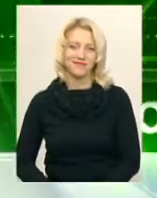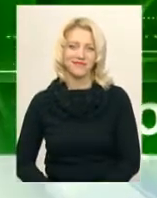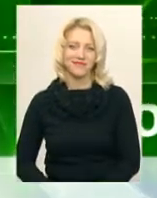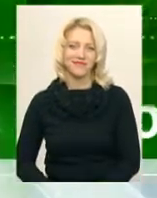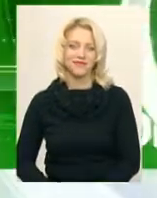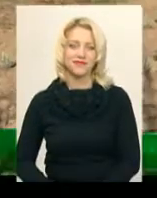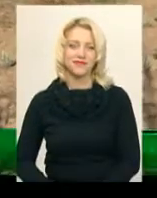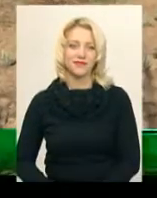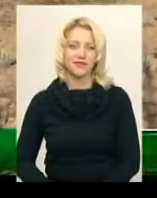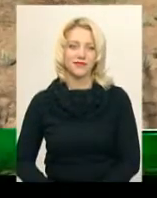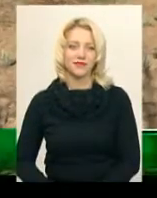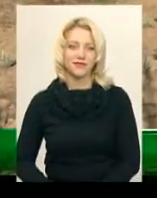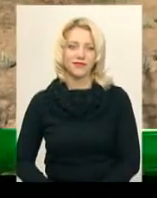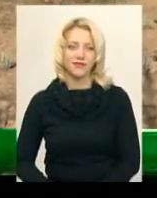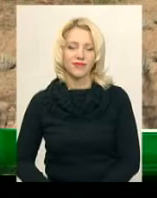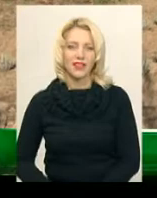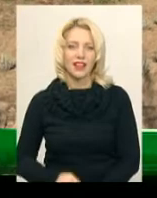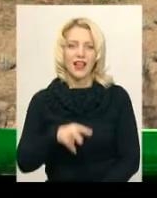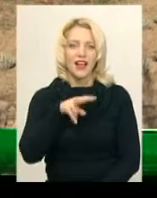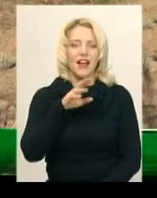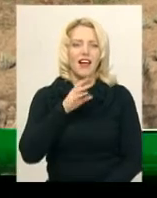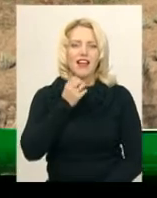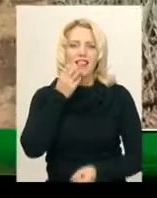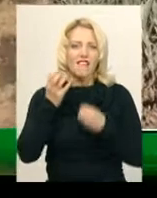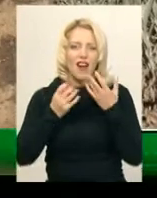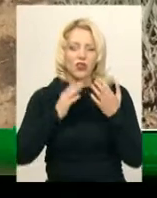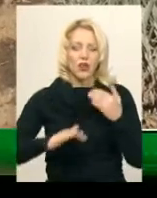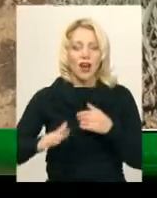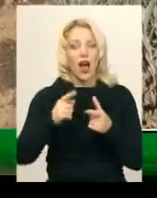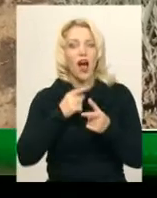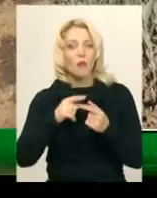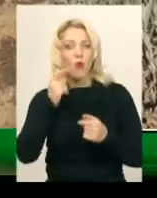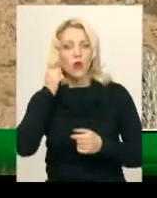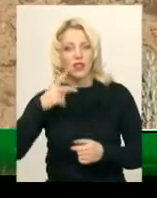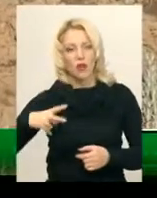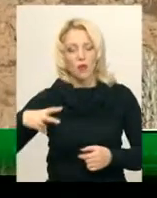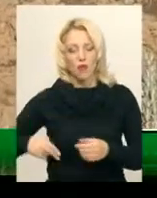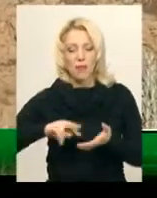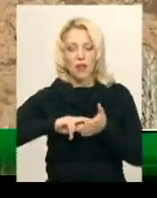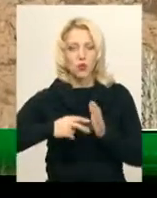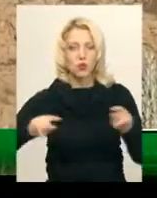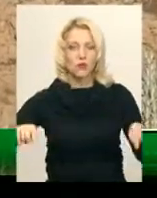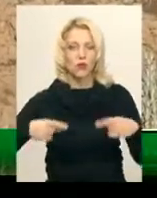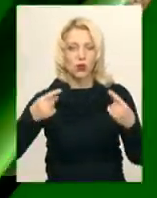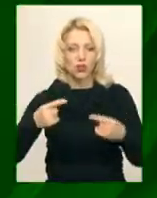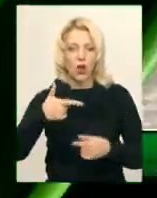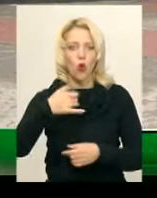Музика Лавандовий край або український прованс планують створити у Городоцькому районі.